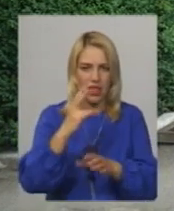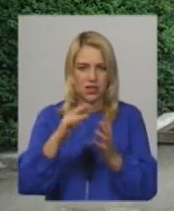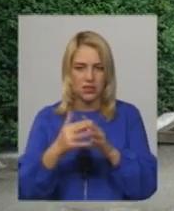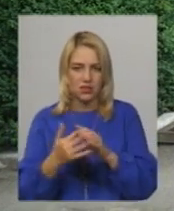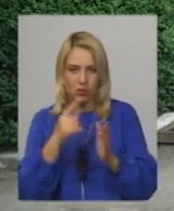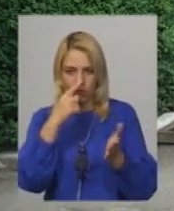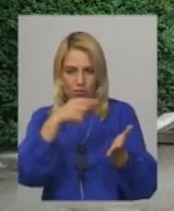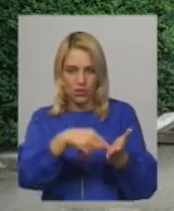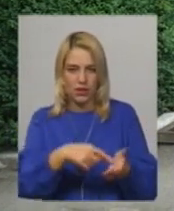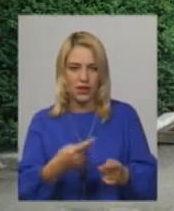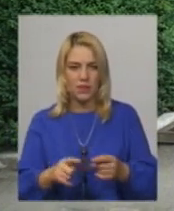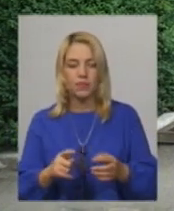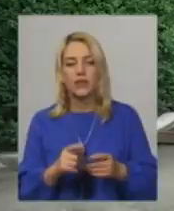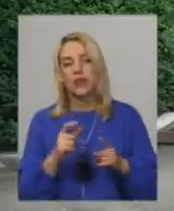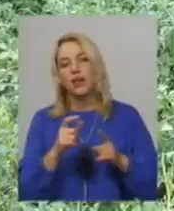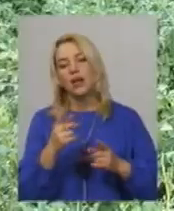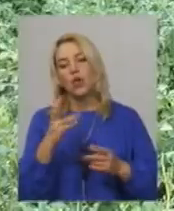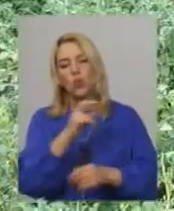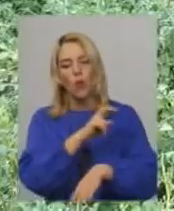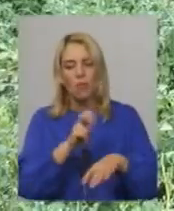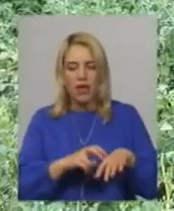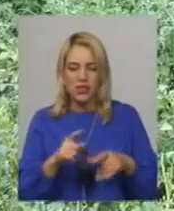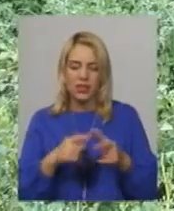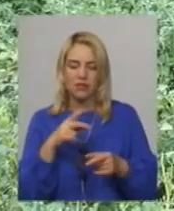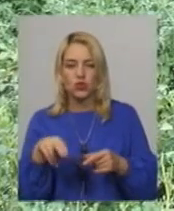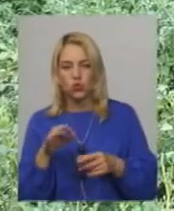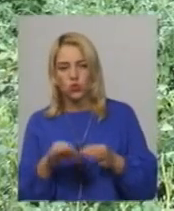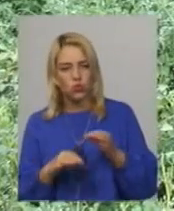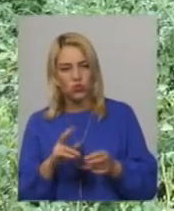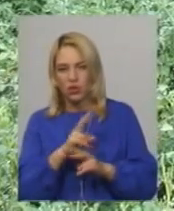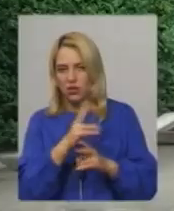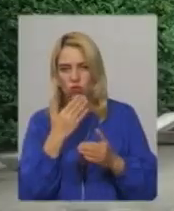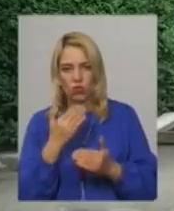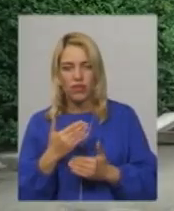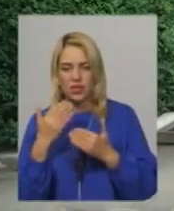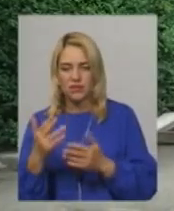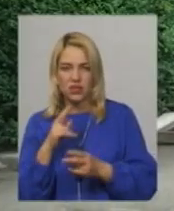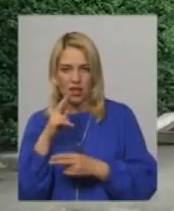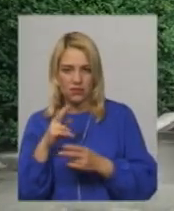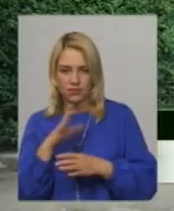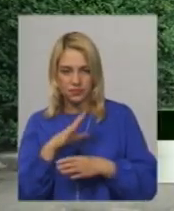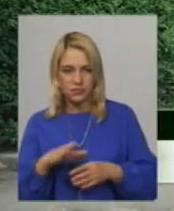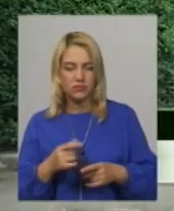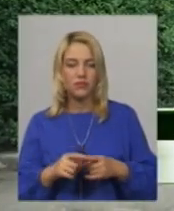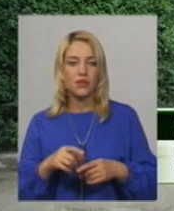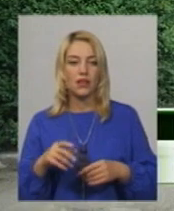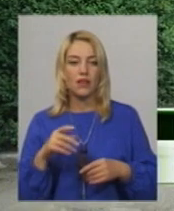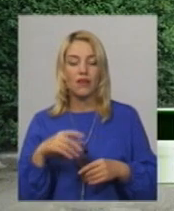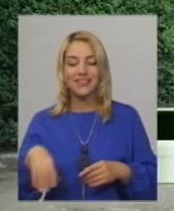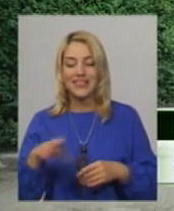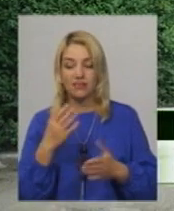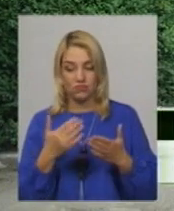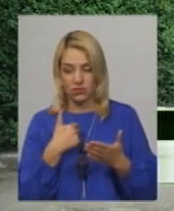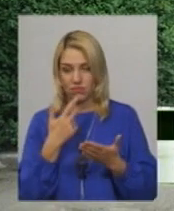Зі слів Юрія Завальнюка, до медиків чи до суду ніхто зі скаржників не звертався. З всіх тих скарб в лікарню, якщо я не